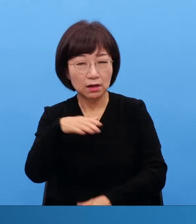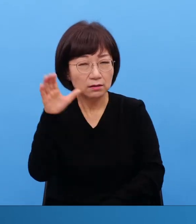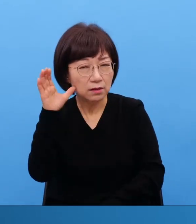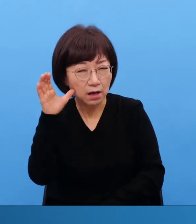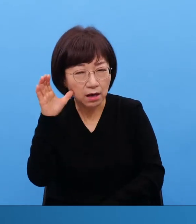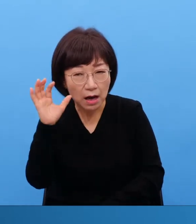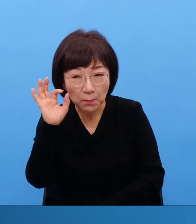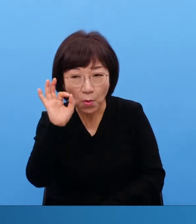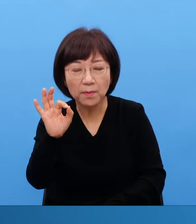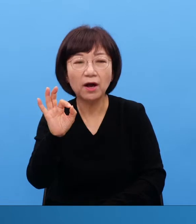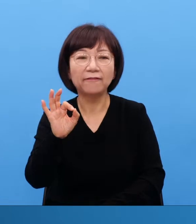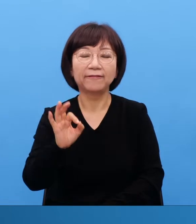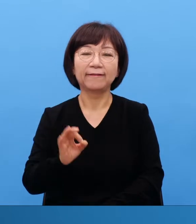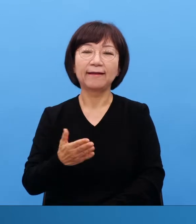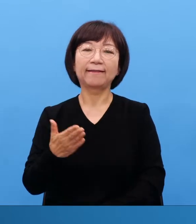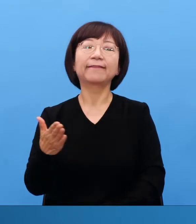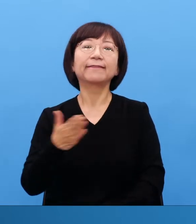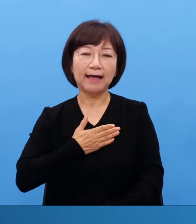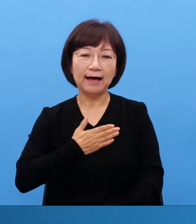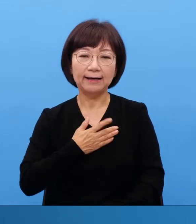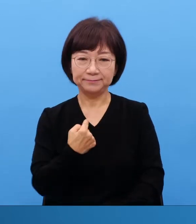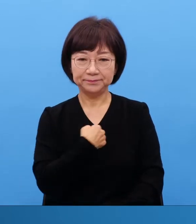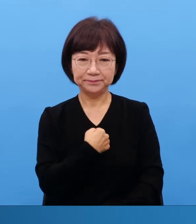그런 순위 밖에 안됩니다